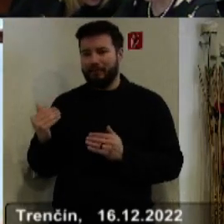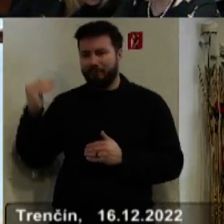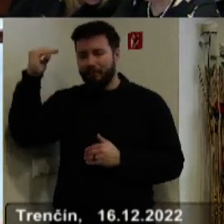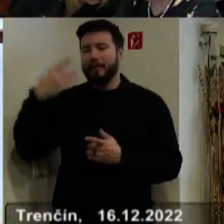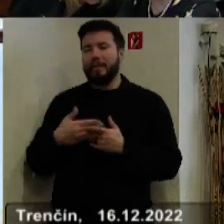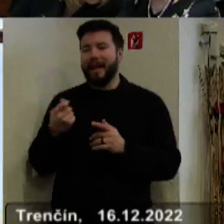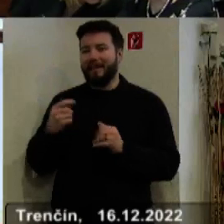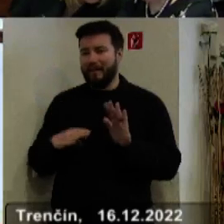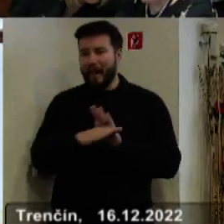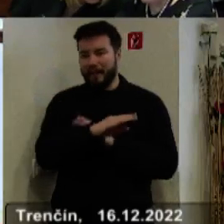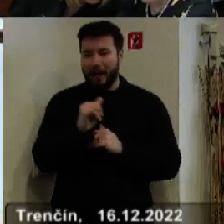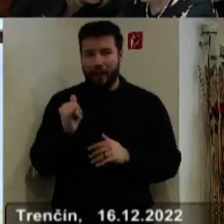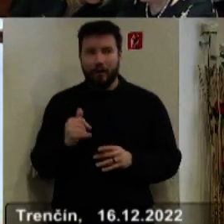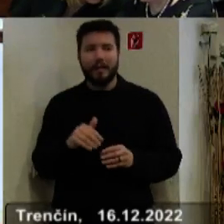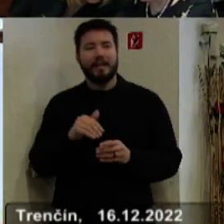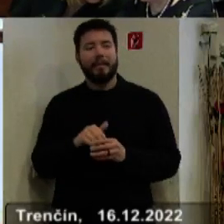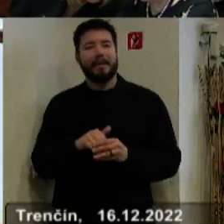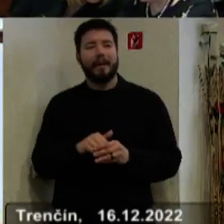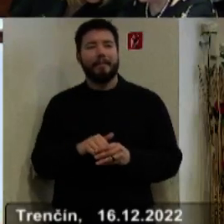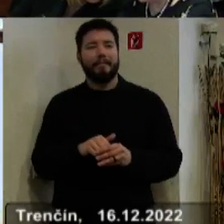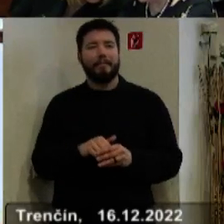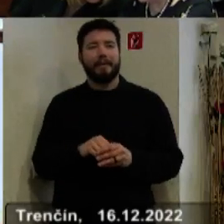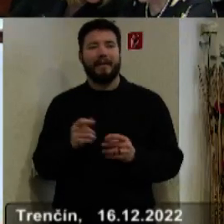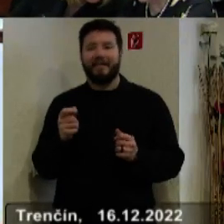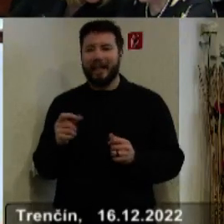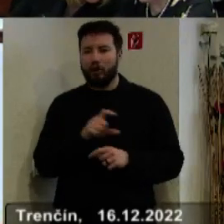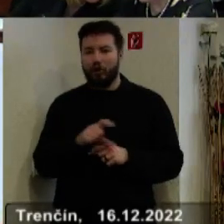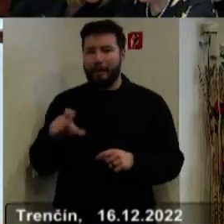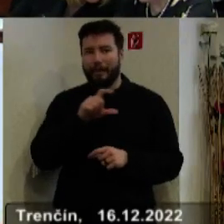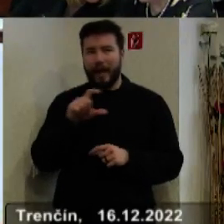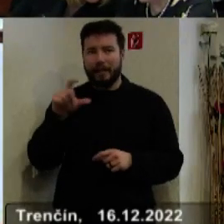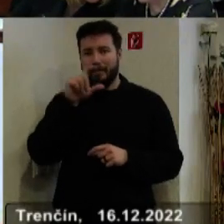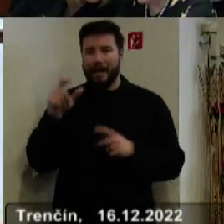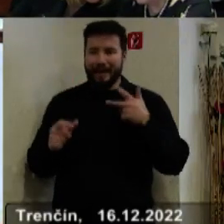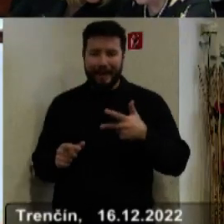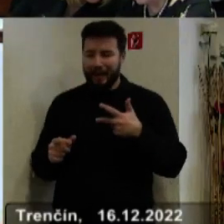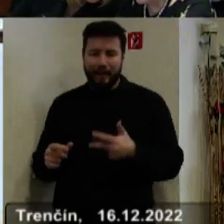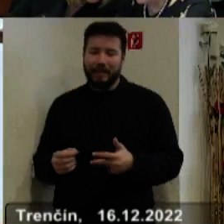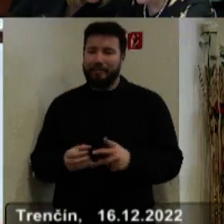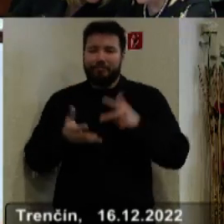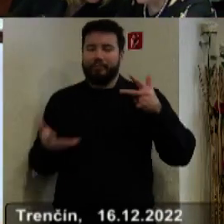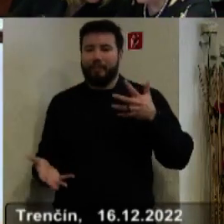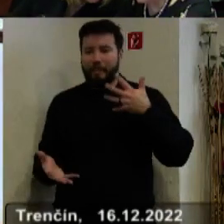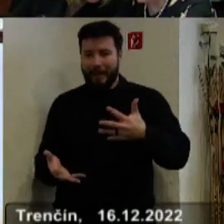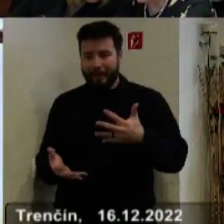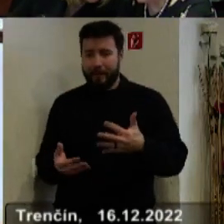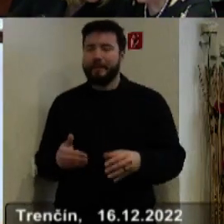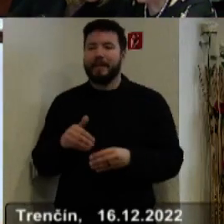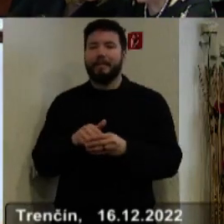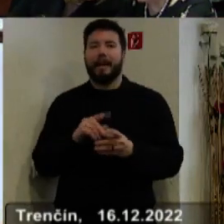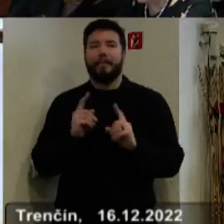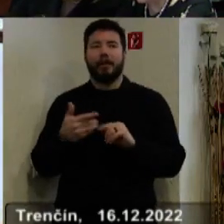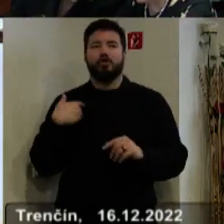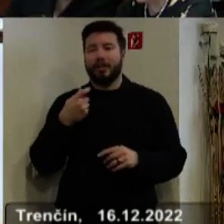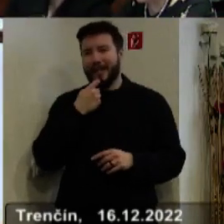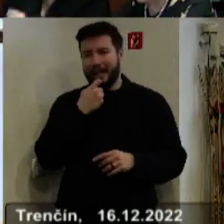znamená, že sa tu rekonštrujú jednotlivé finančné pásma z troch na 5, čo je určite pre školskej